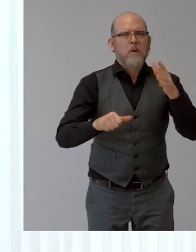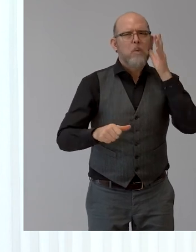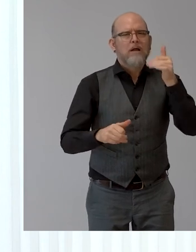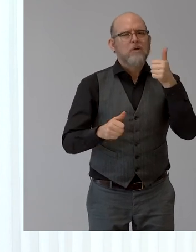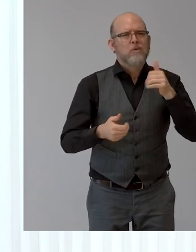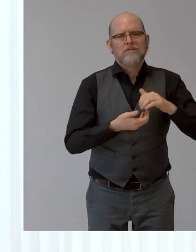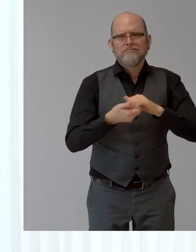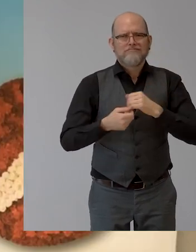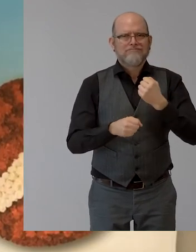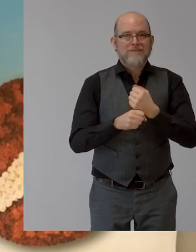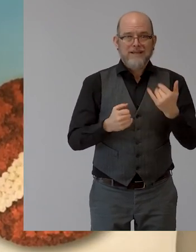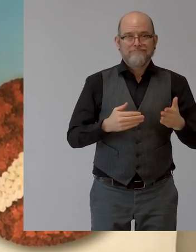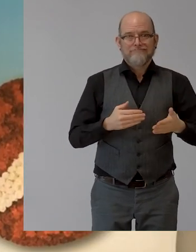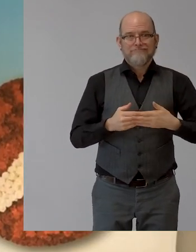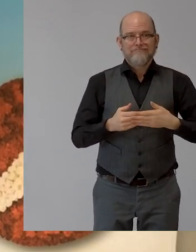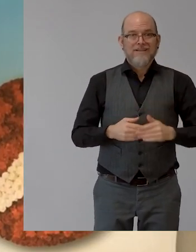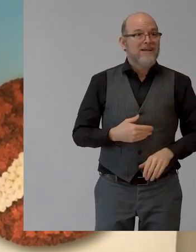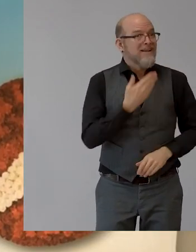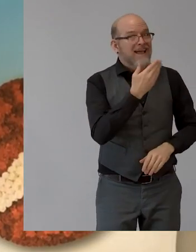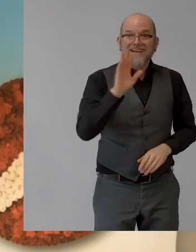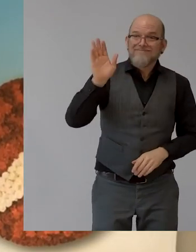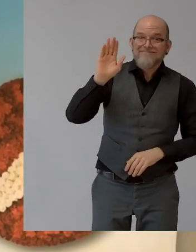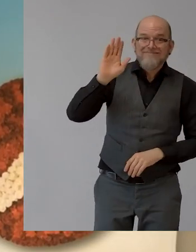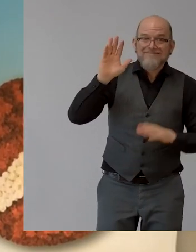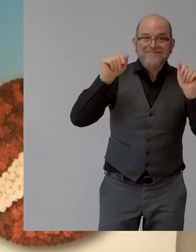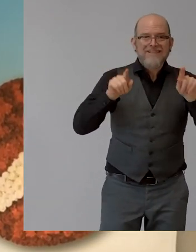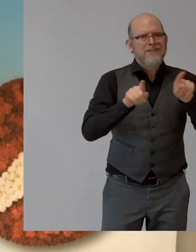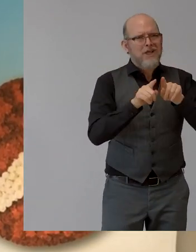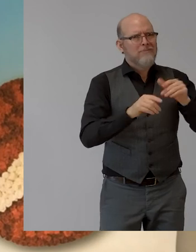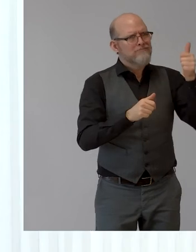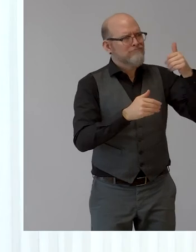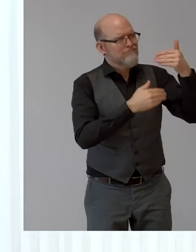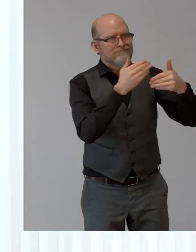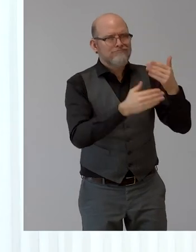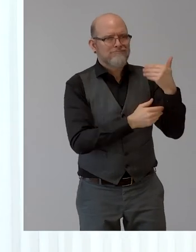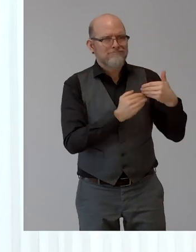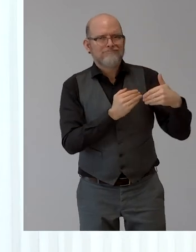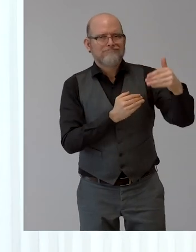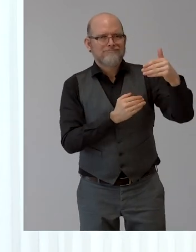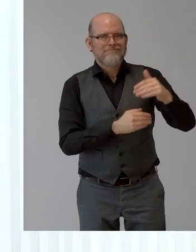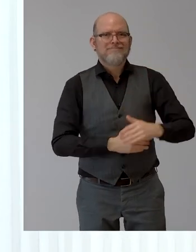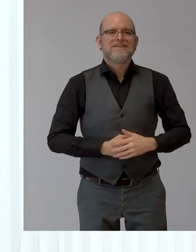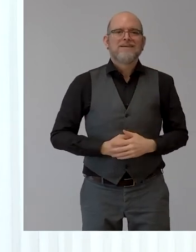again. Thank you. Thanks a lot, all the best for the rest of the day. Thank you. Thank you.